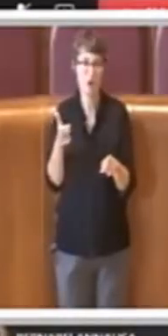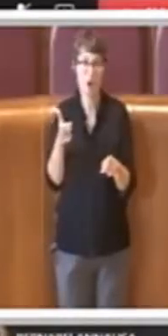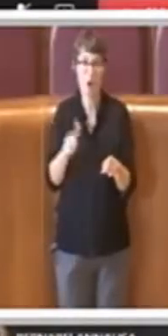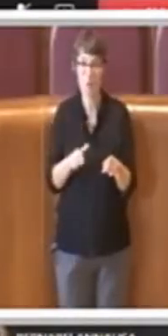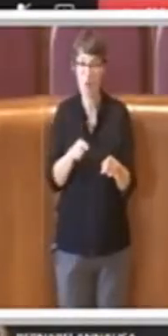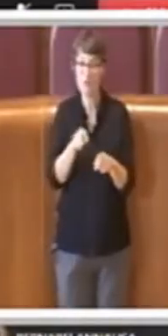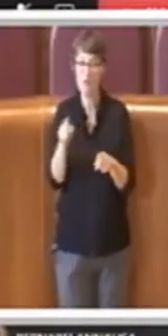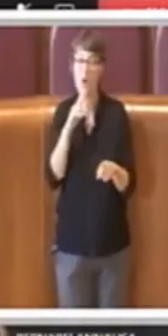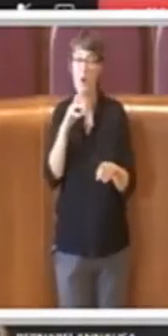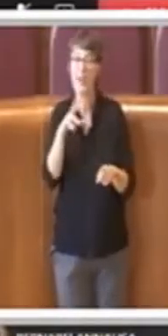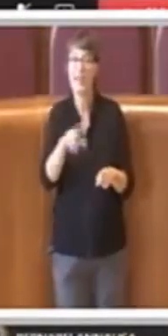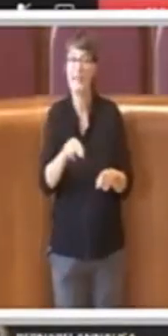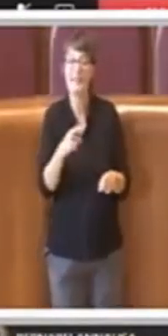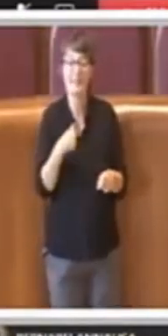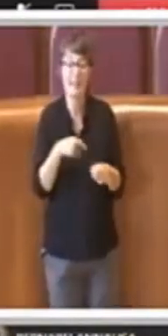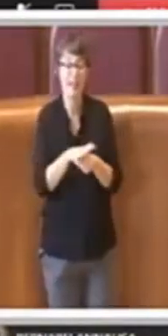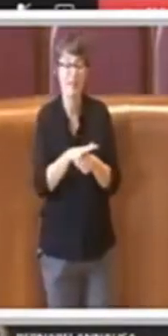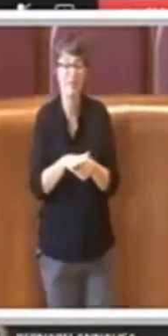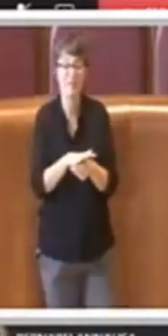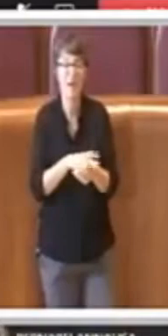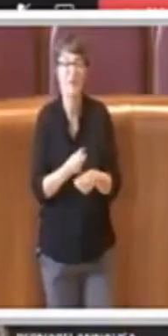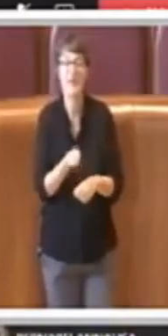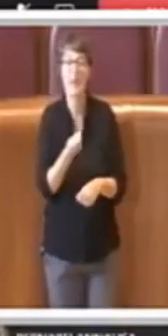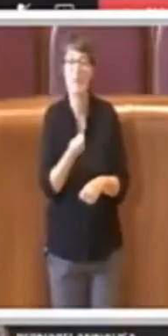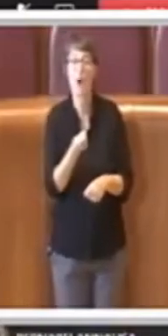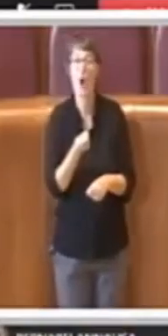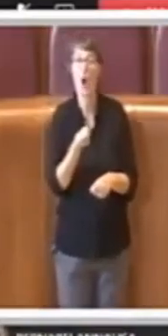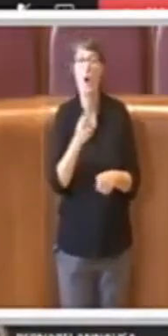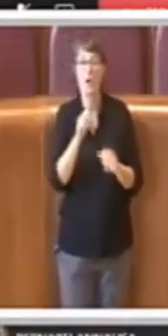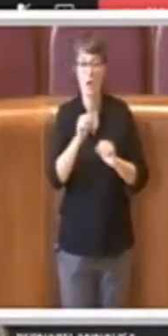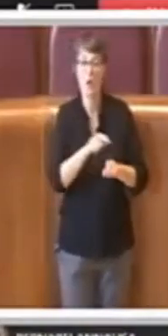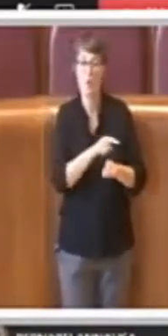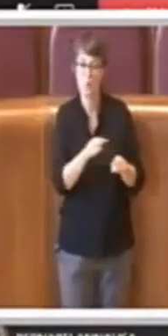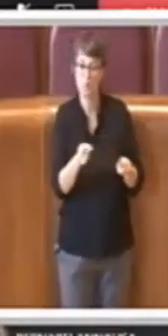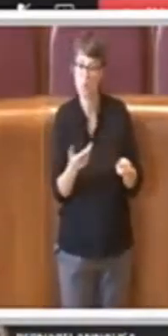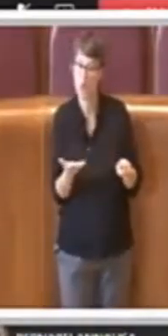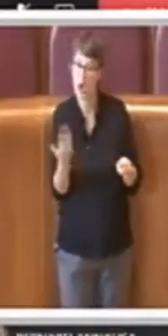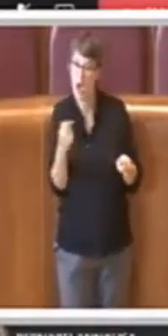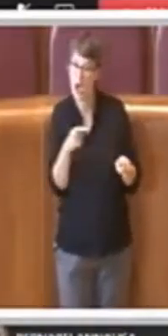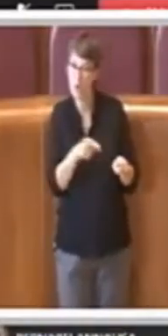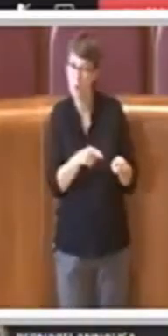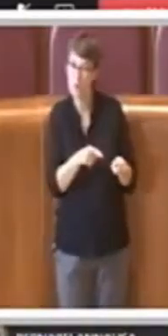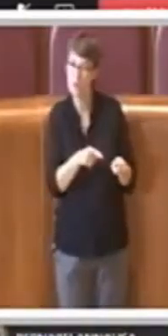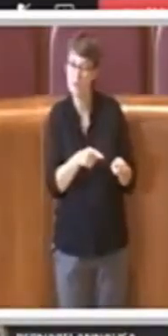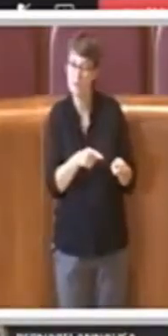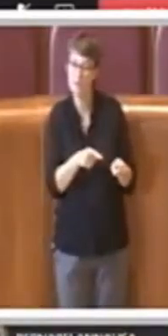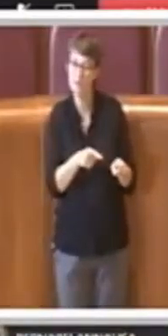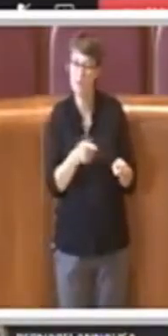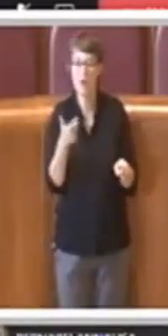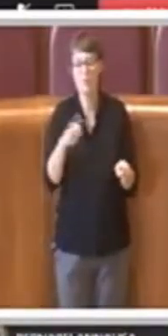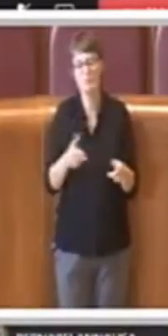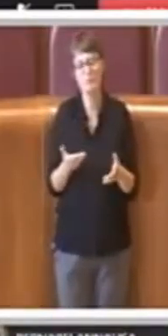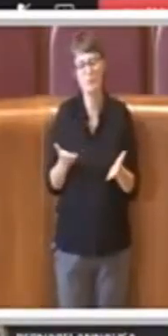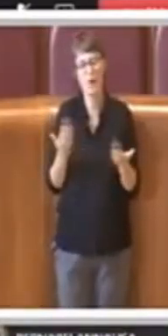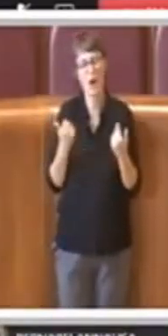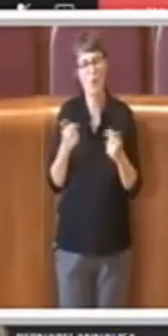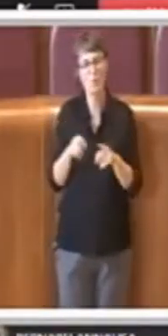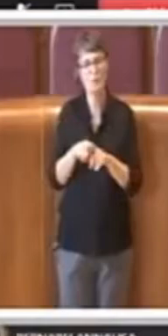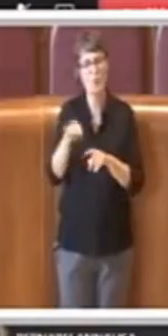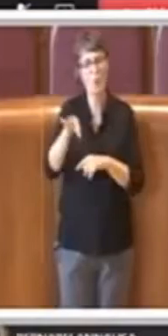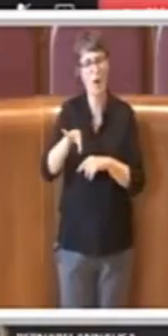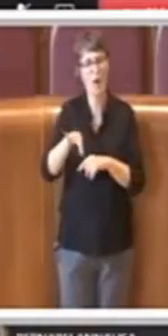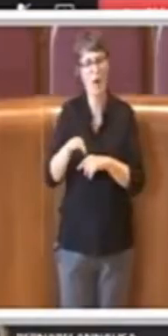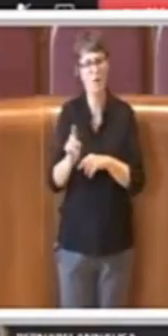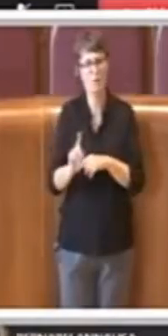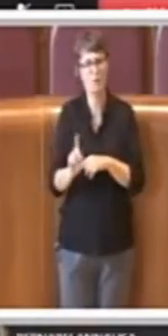permettersi un acquisto di un appartamento, perché l'acquisto non è come l'affitto, ti incastra